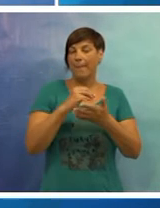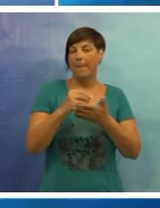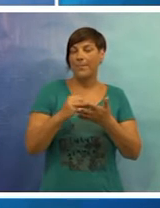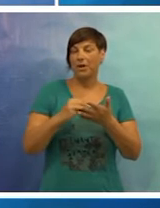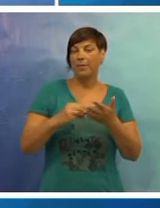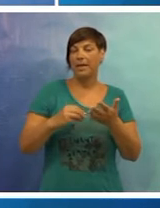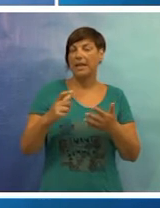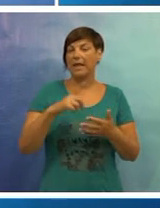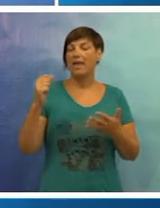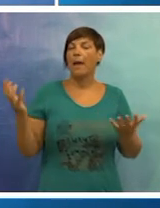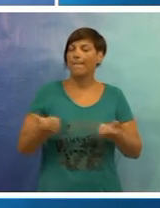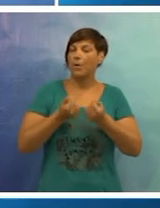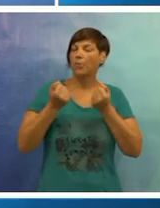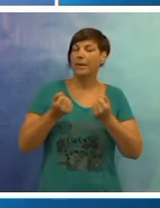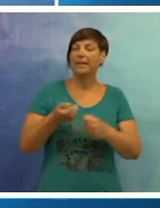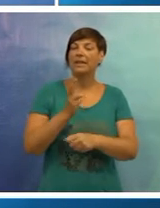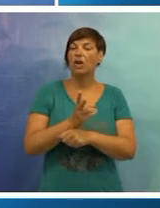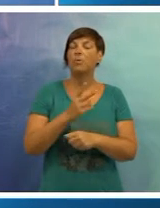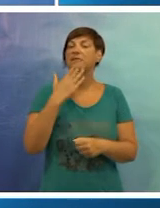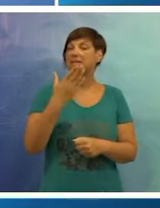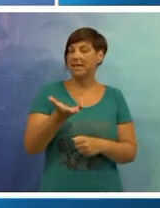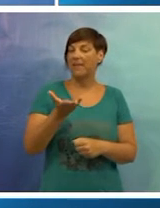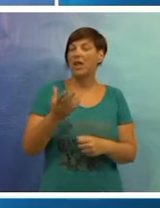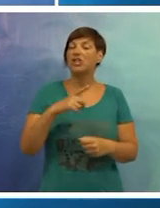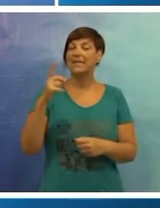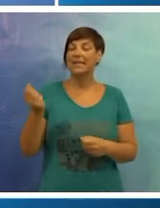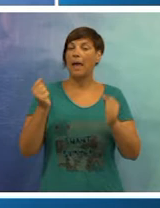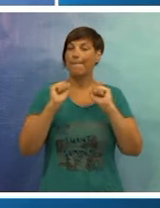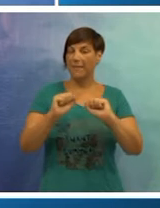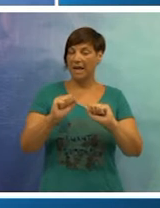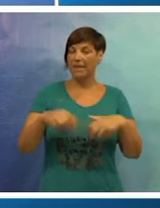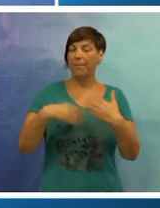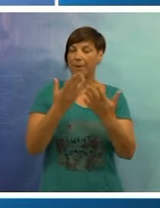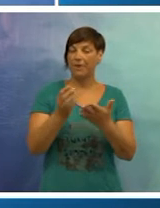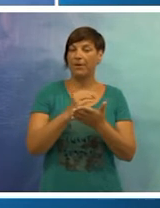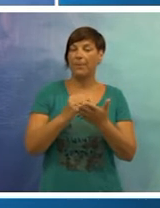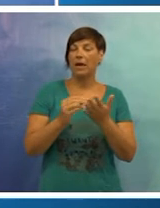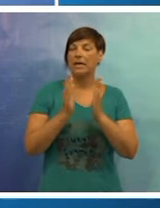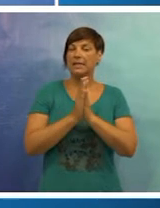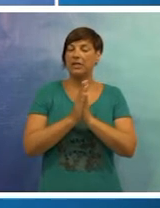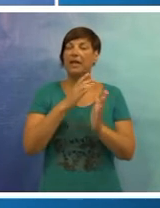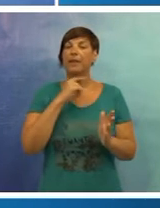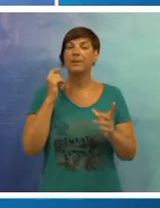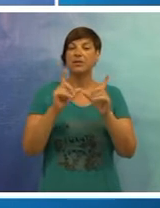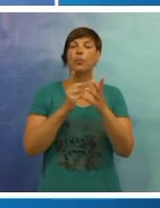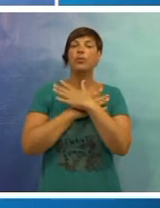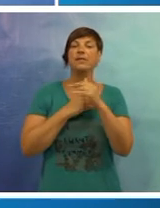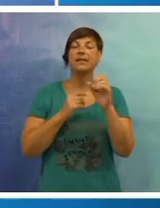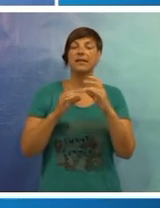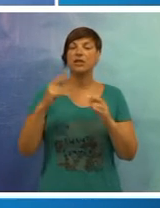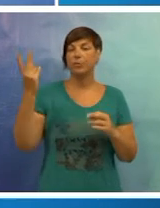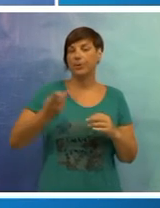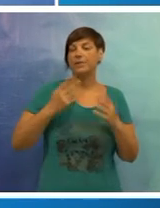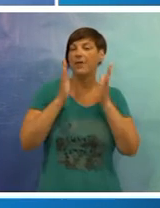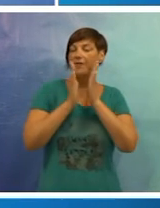prigodnim programom obilježen je dan pobjede i domovinske zahvalnosti te dan branitelja. Prigodnim porukama Soltara biskup Uzdinić